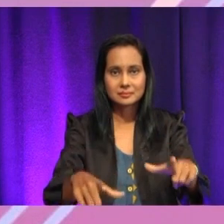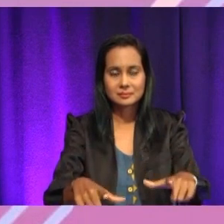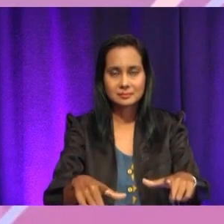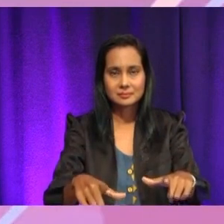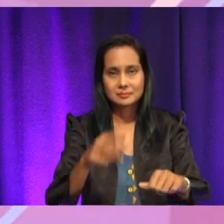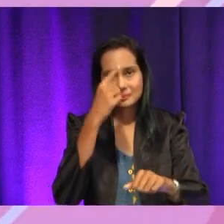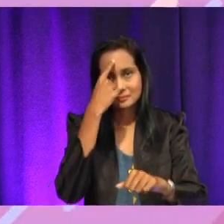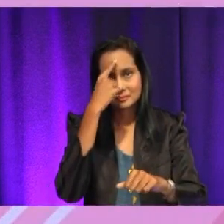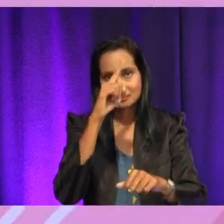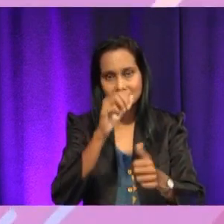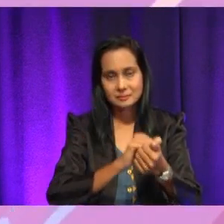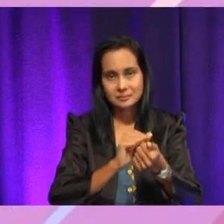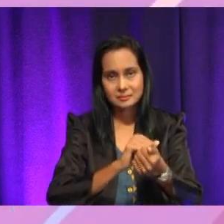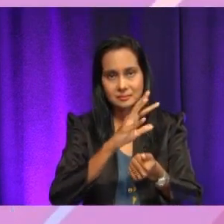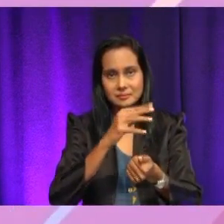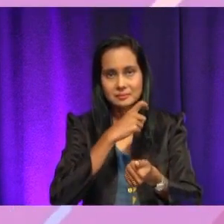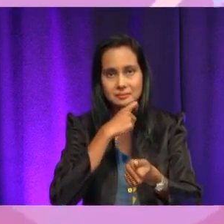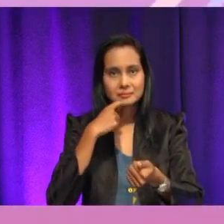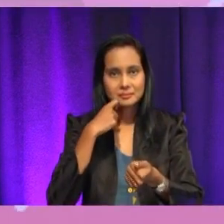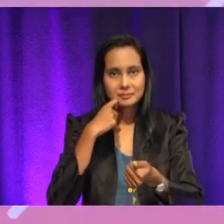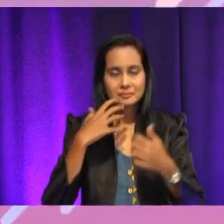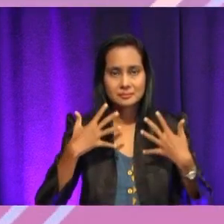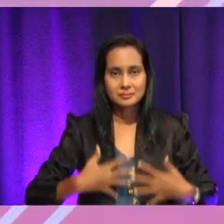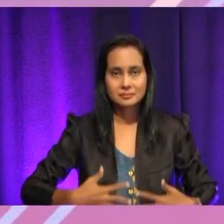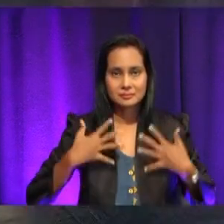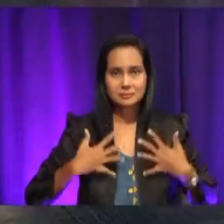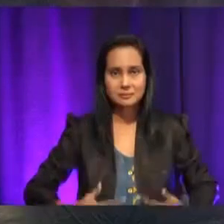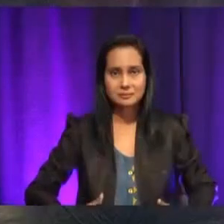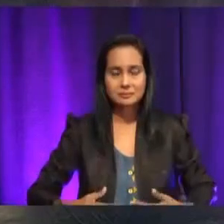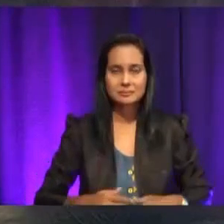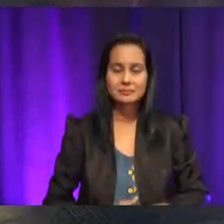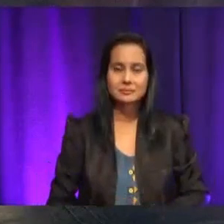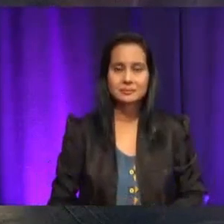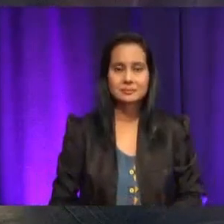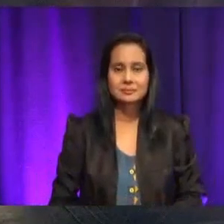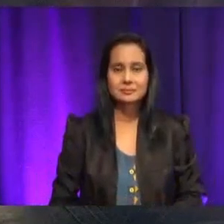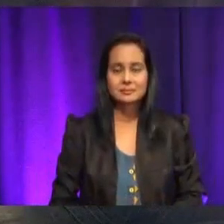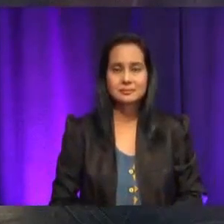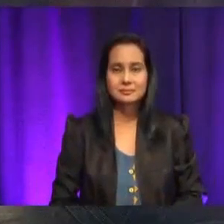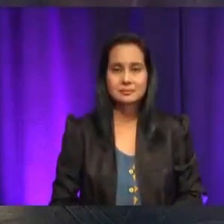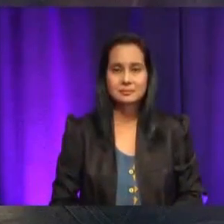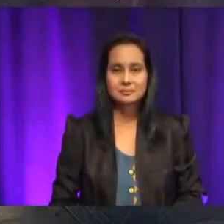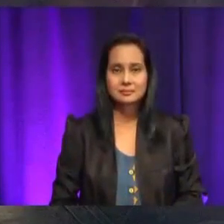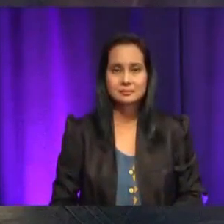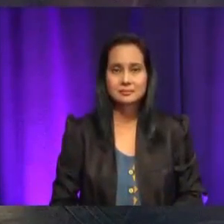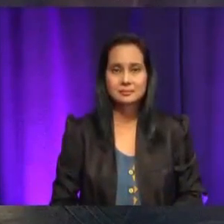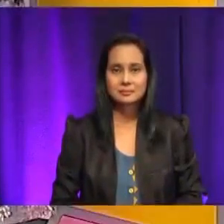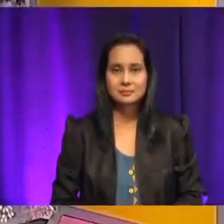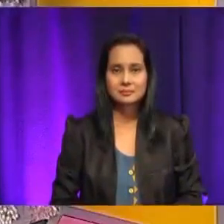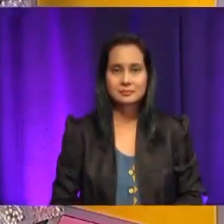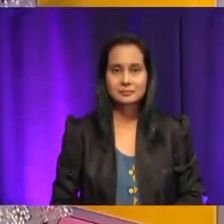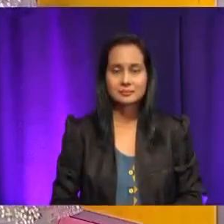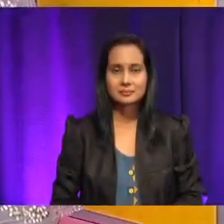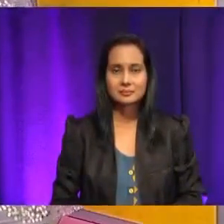untuk mencuci dan memberikan pakaian. Okey, terima kasih. Okey. Cepat. Dan perenggan yang terakhir.